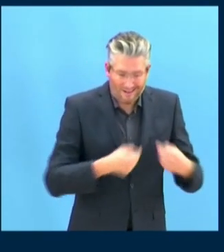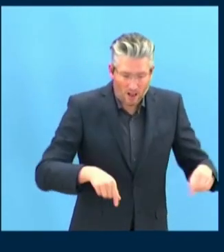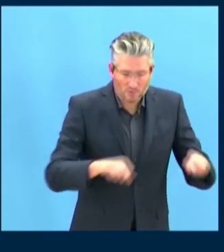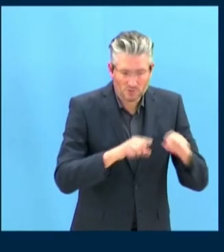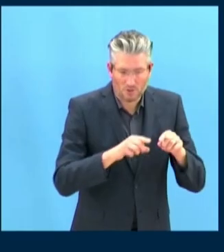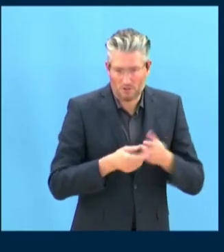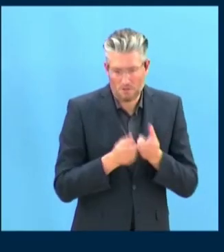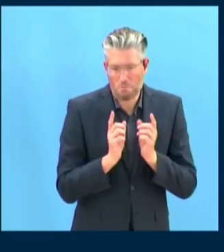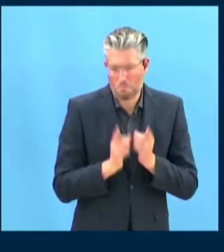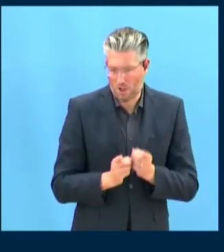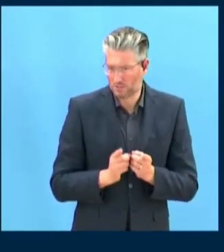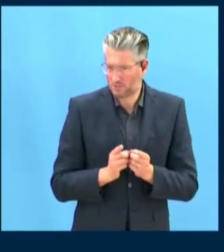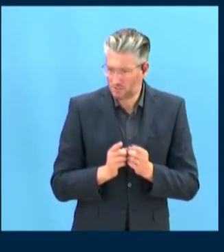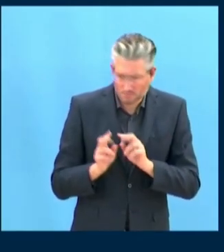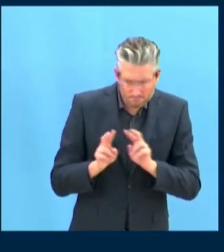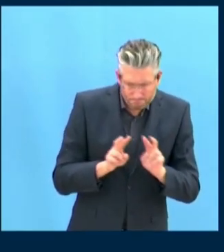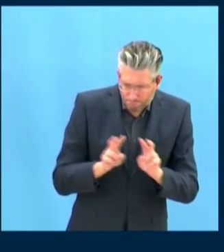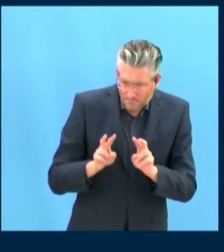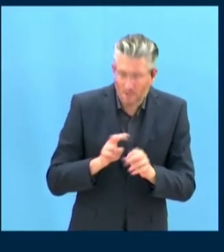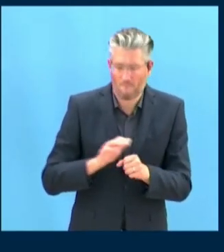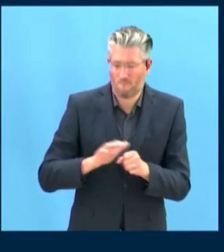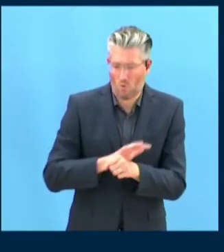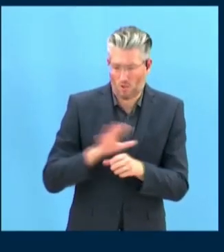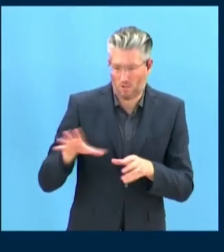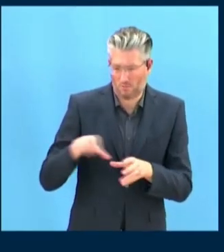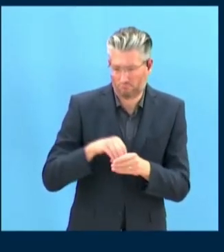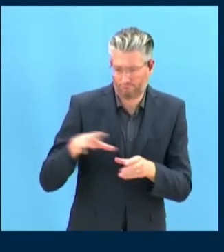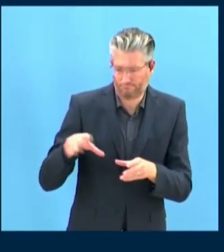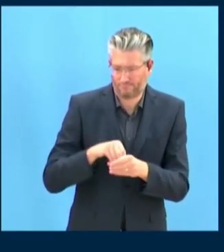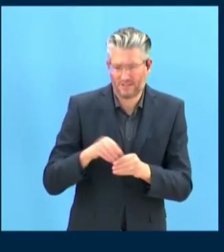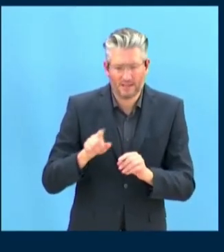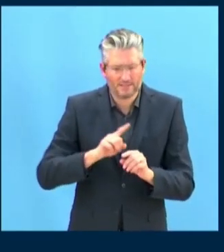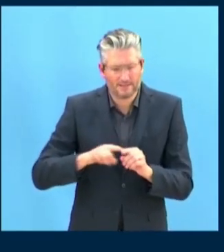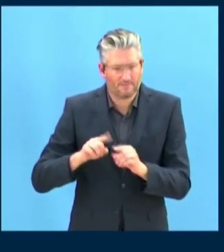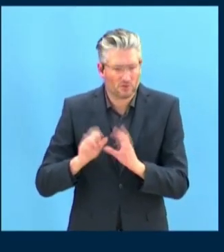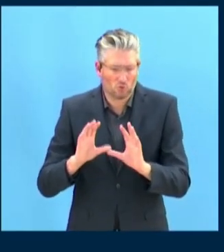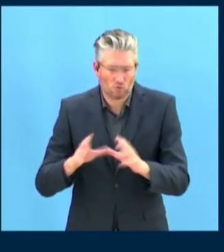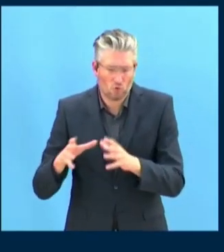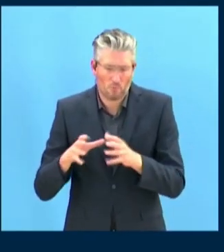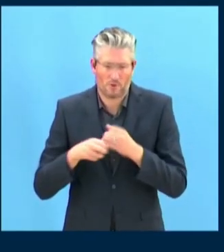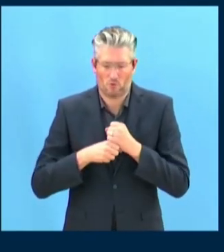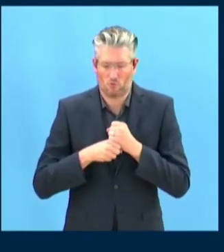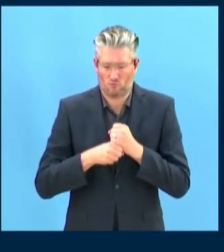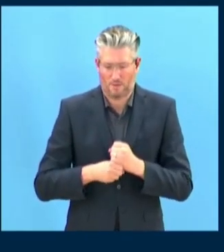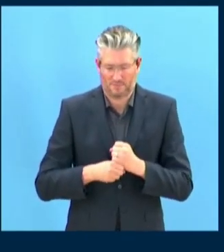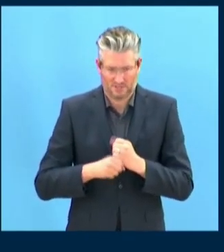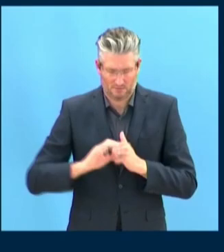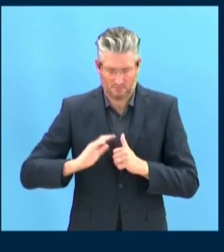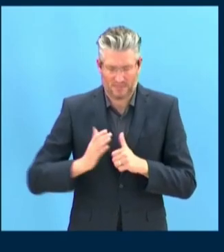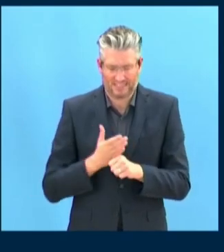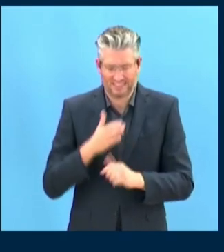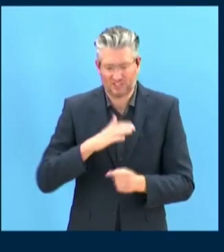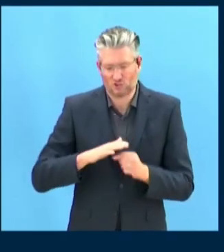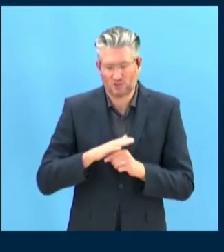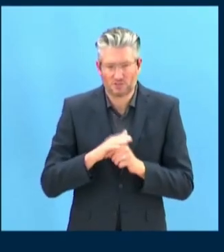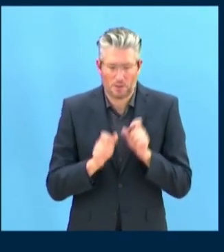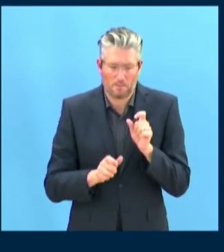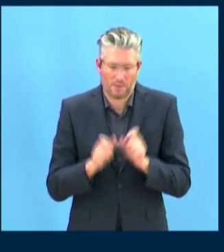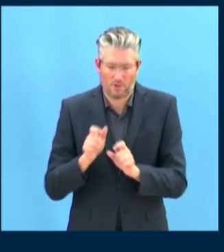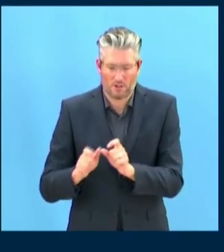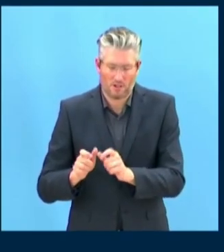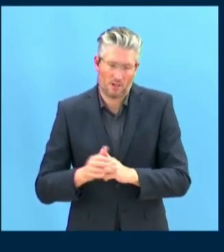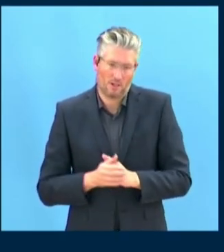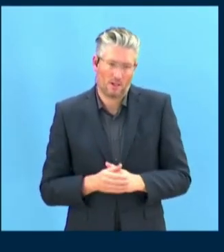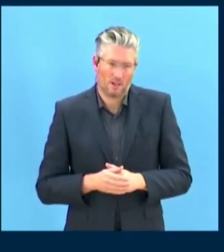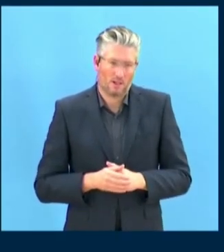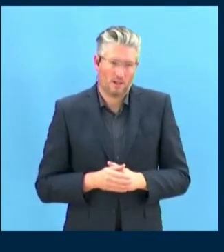органов представительства и принятие решения коренных народов в работе СПЧ и других форматах. Подчеркну еще раз,